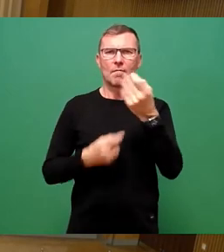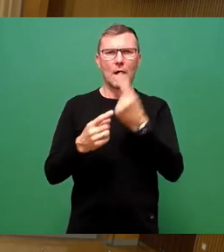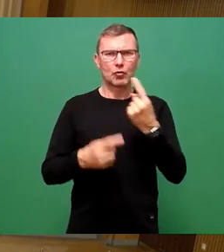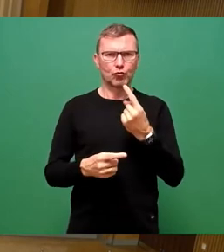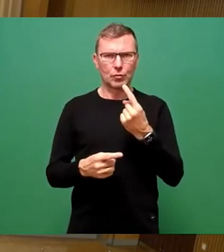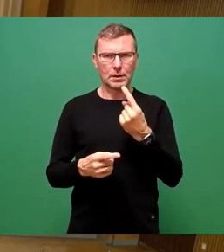beendet. Schön.